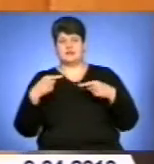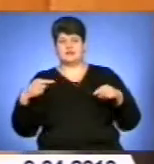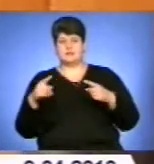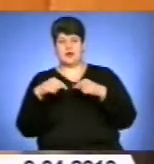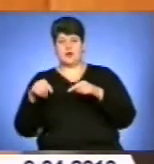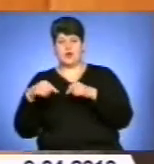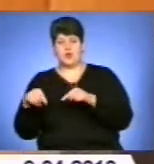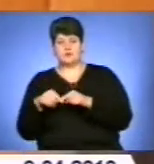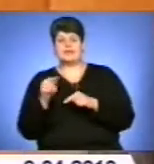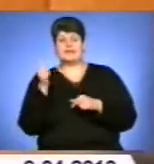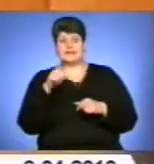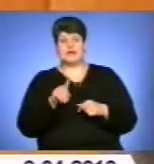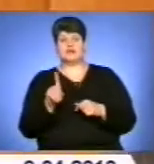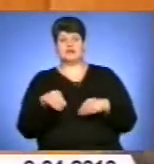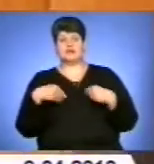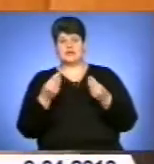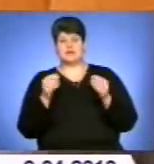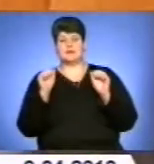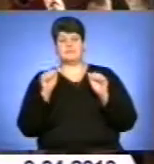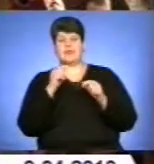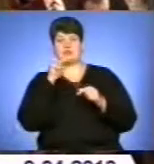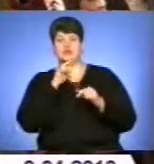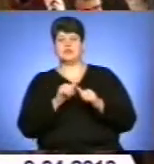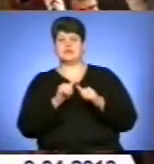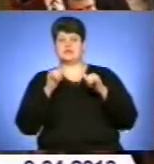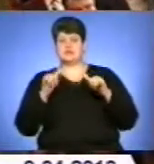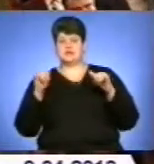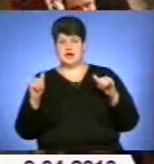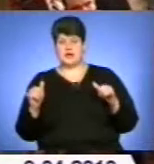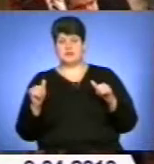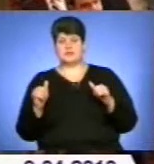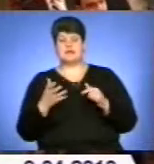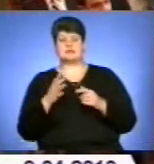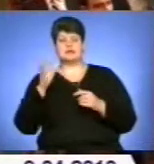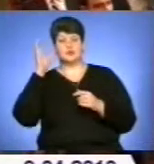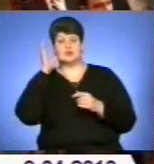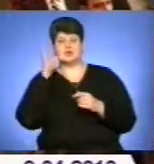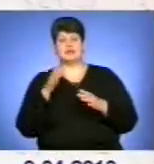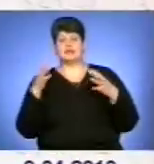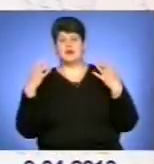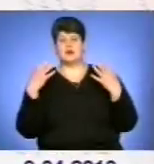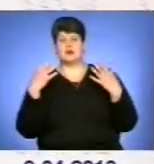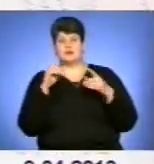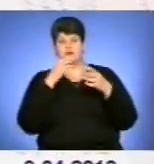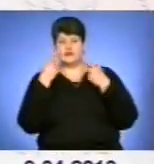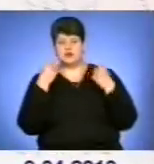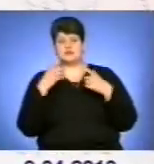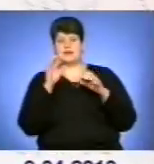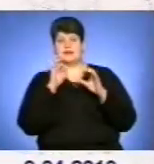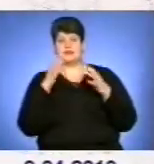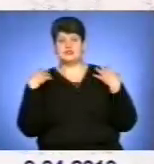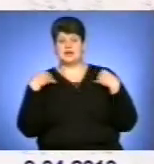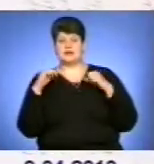Власне, те, що дає економічне зростання. Учасники наради заслухали інформацію начальника головного управління Державної служби з